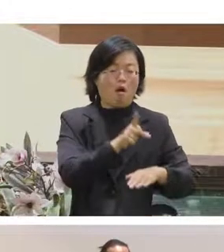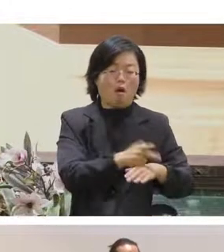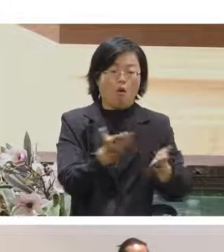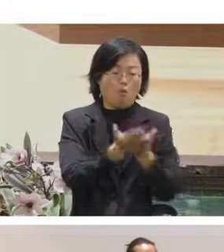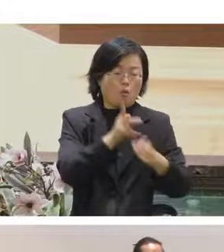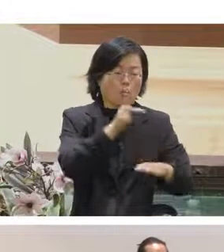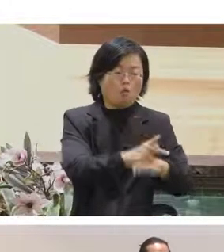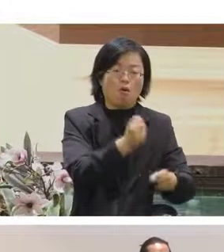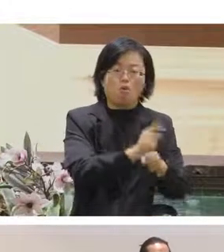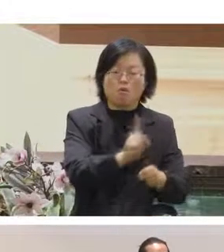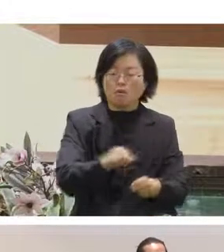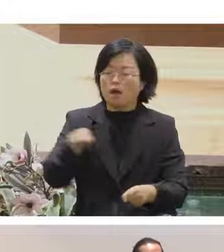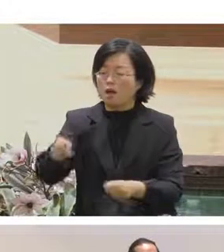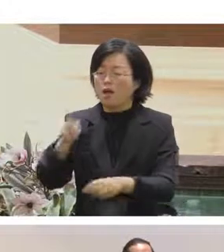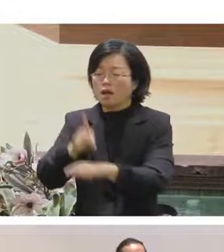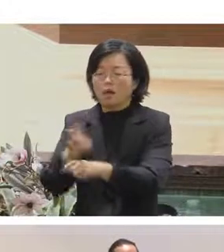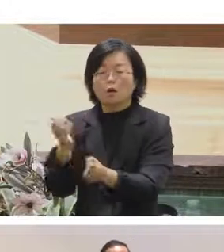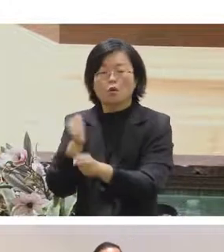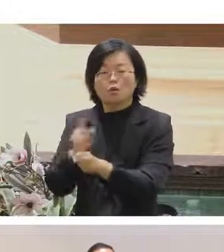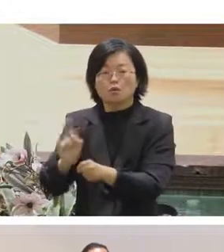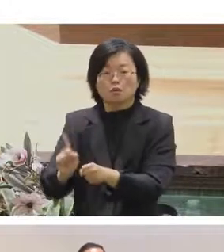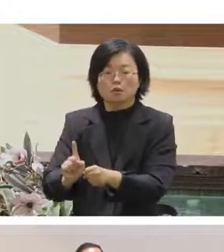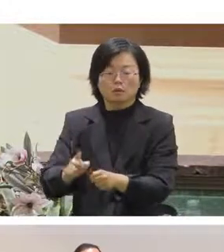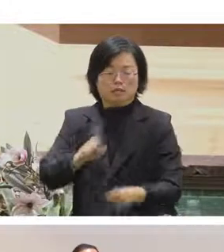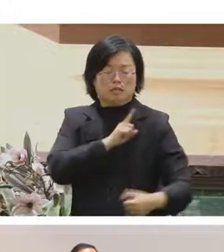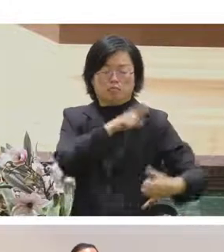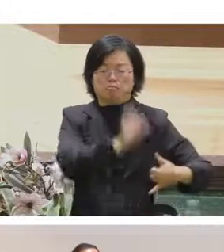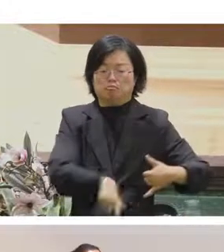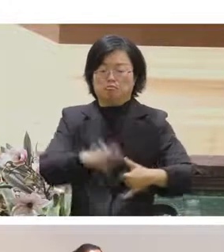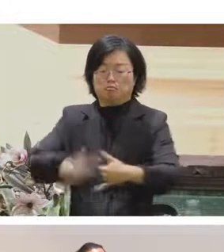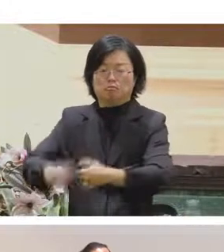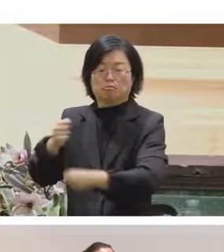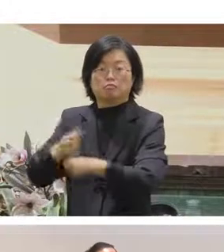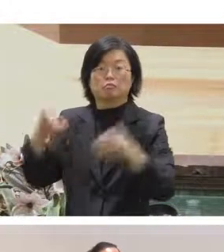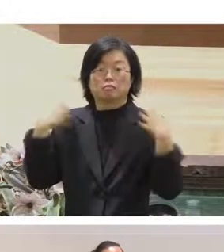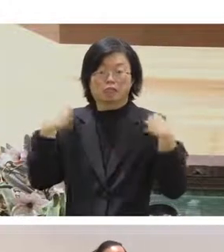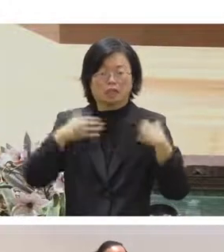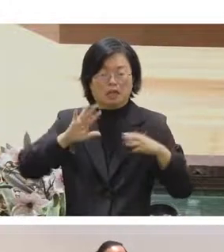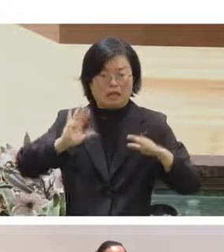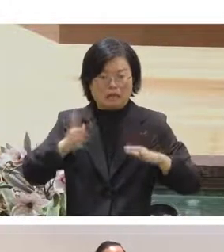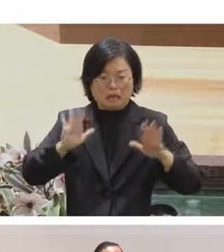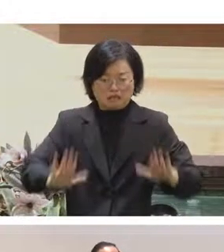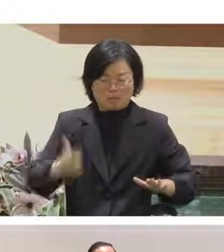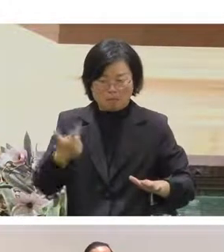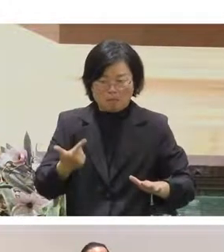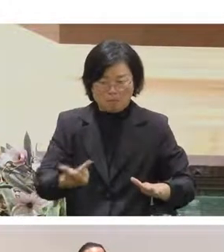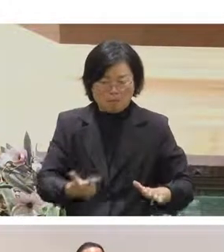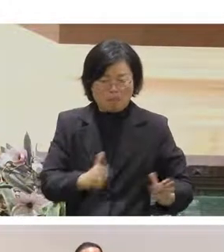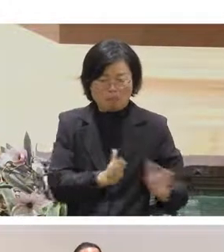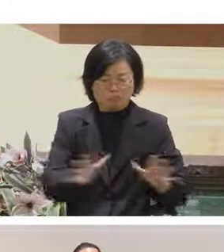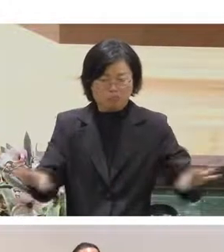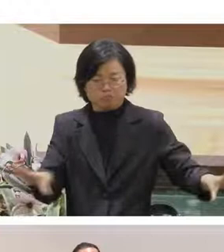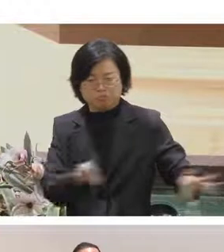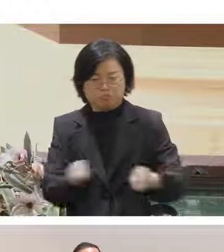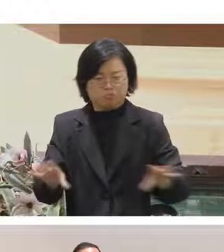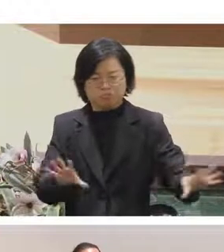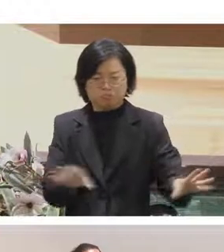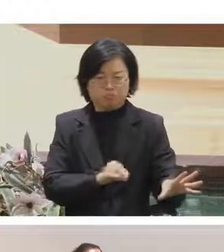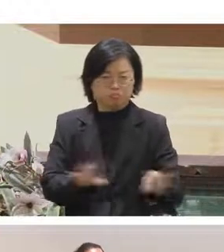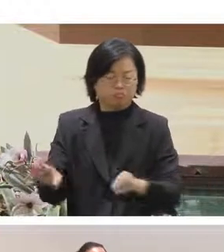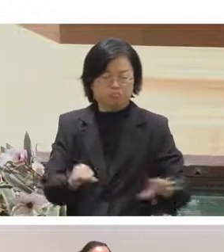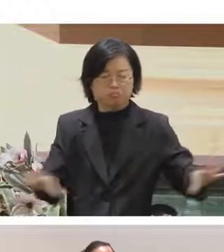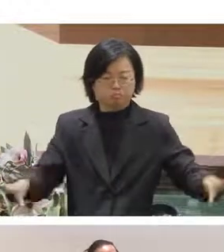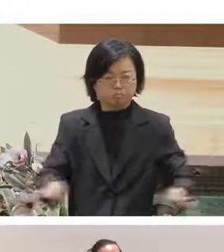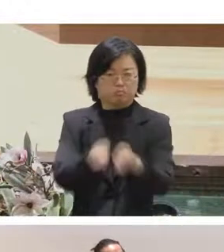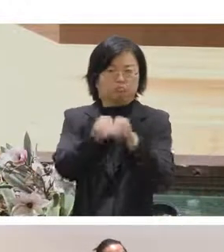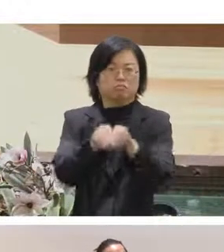我那個科系做什麼大家都是各司其職但現在漸漸的我們要去做一些整合的動作那我相信現在政府各個部門